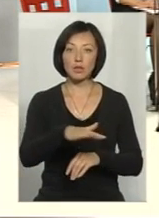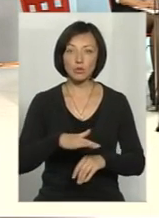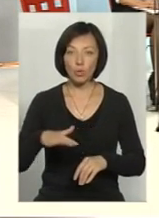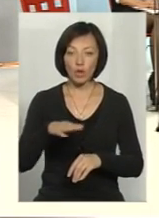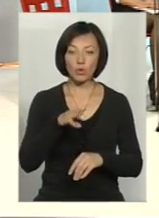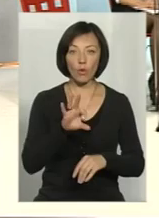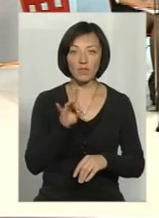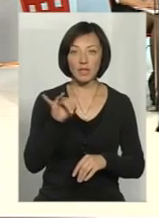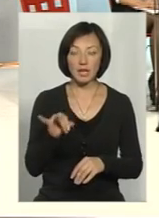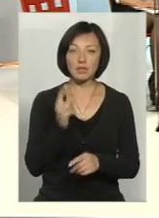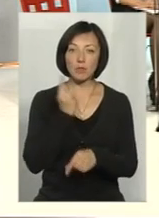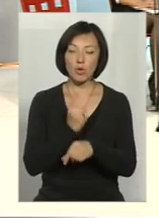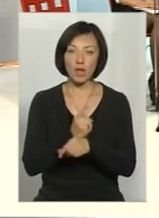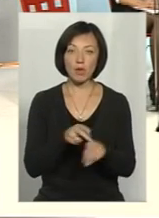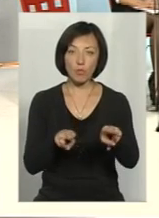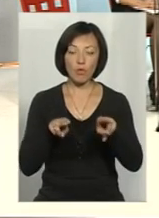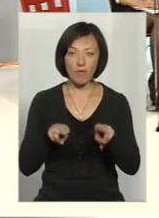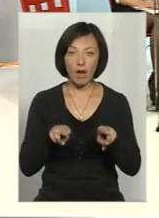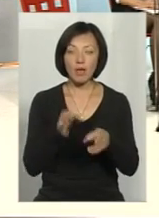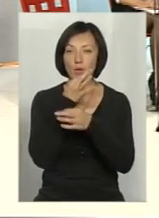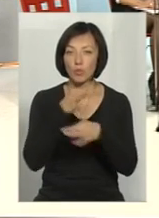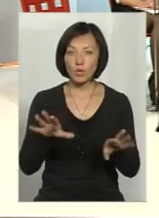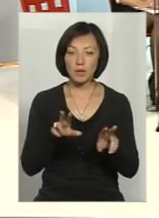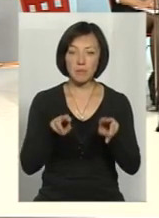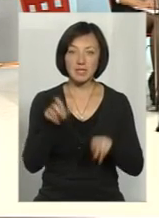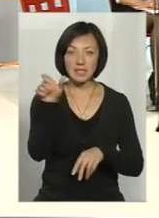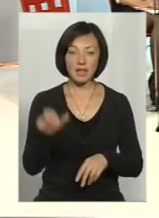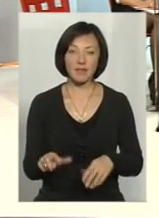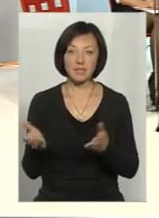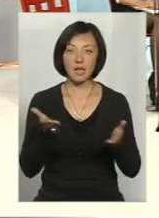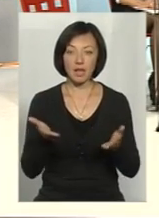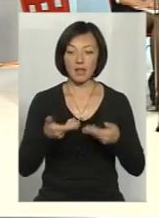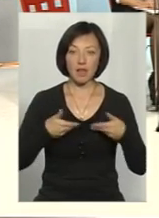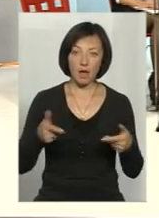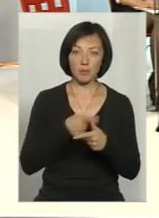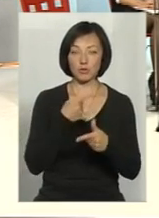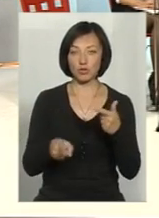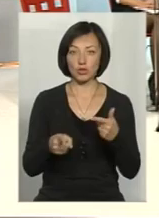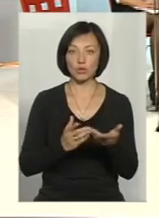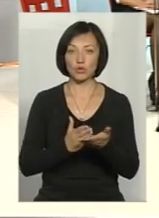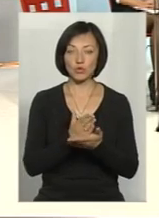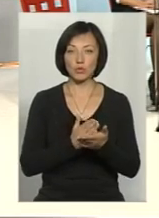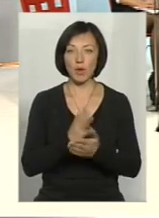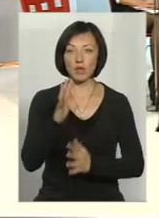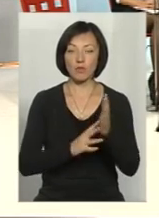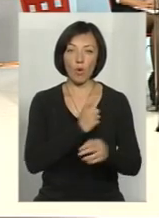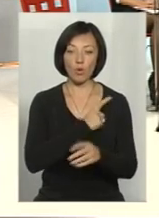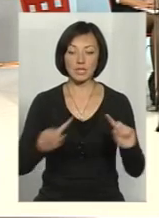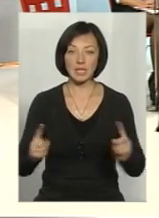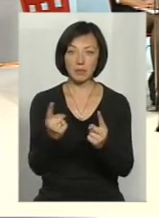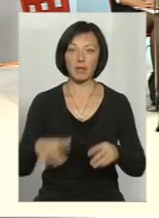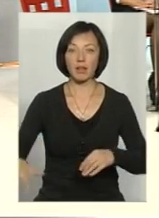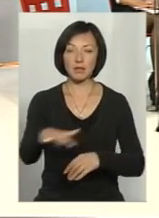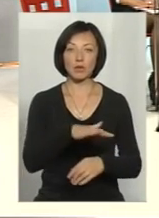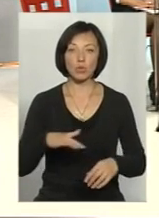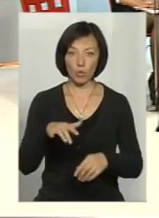НПП Подільської ТОВТР забороняється полювання. Будь-який мисливець, який нами, чи службою лісової охорони буде затриманий на